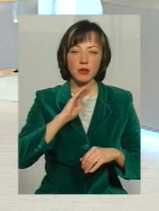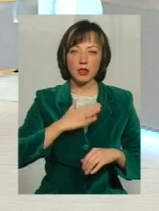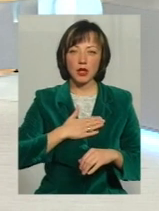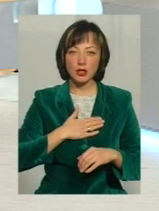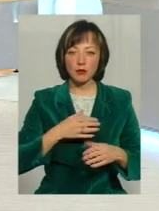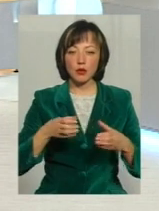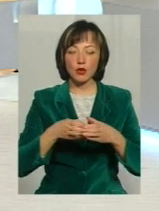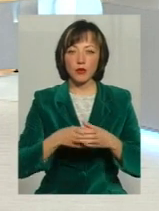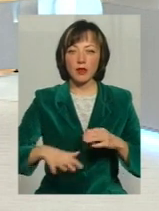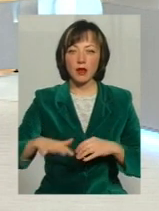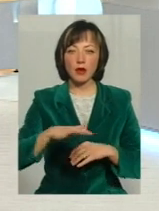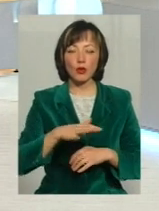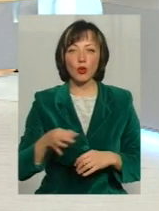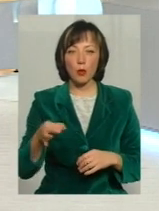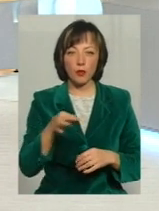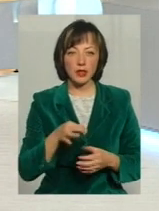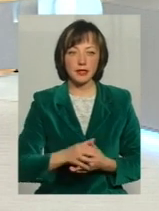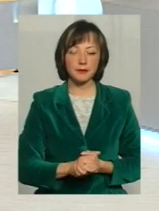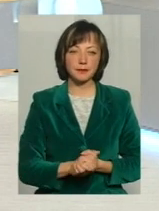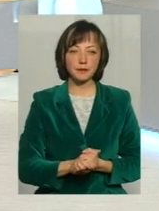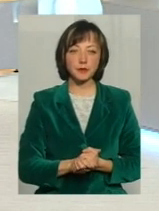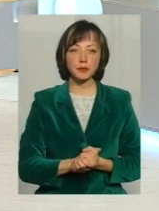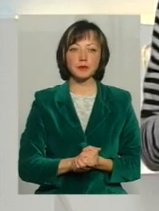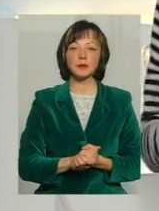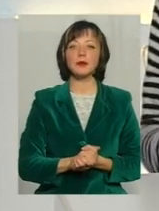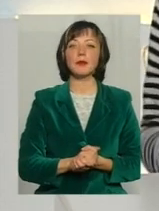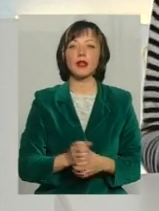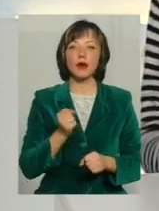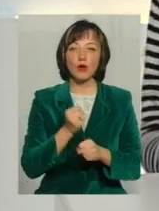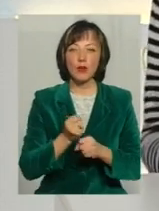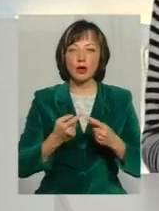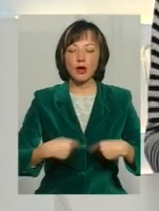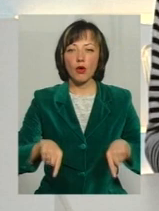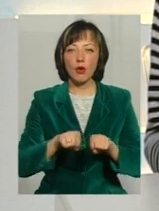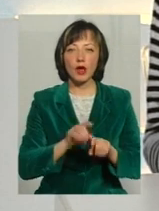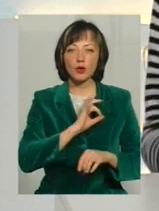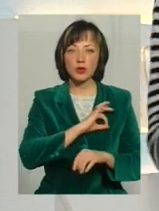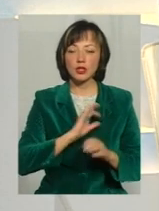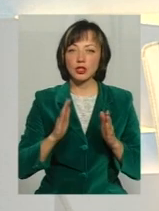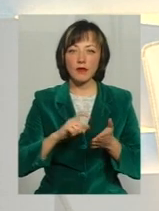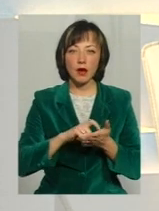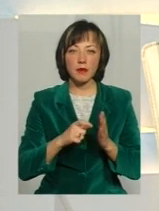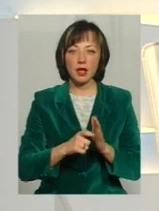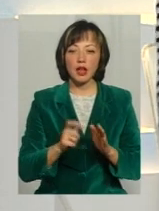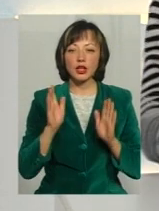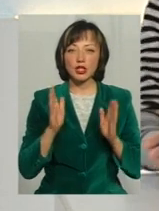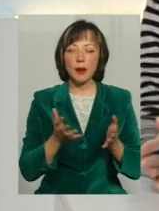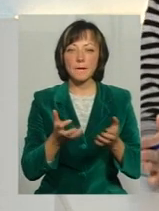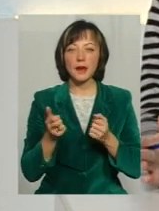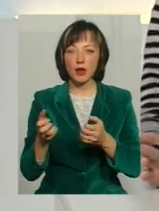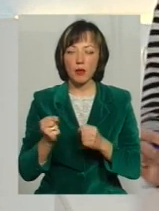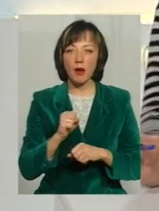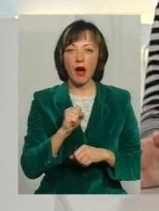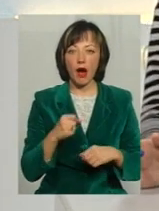групами по території всієї нашої області Тобто робота органів юстиції це не лише в кабінеті, не лише прийом, а